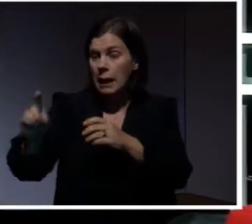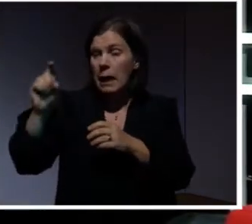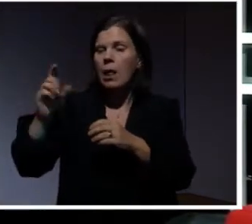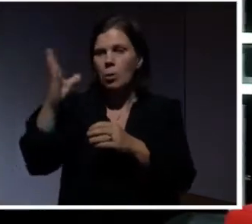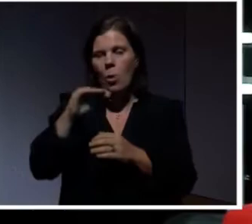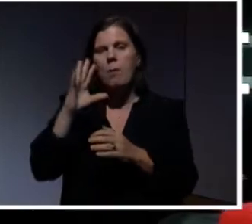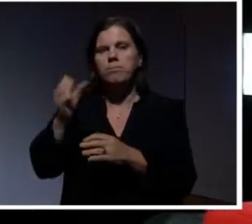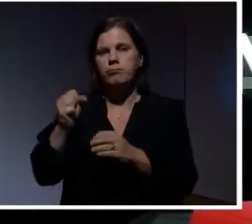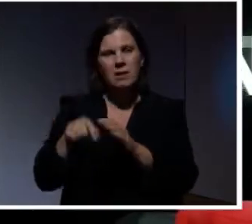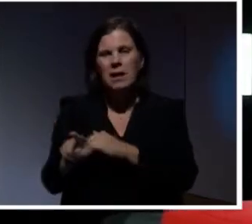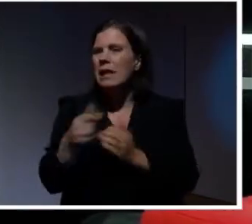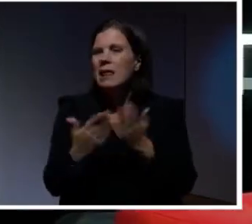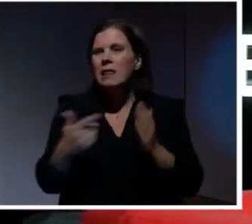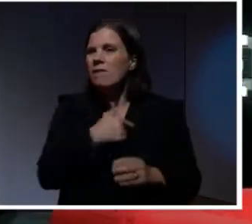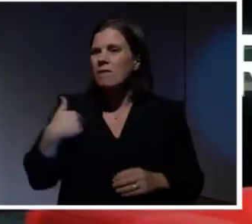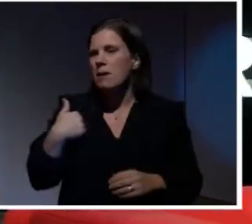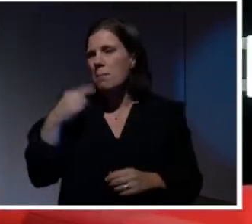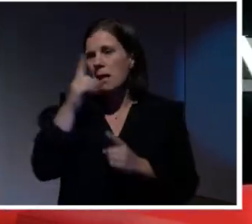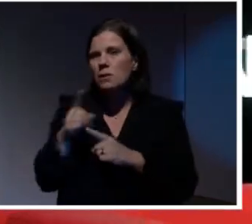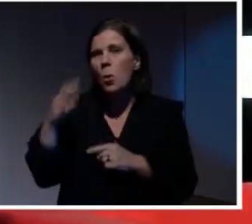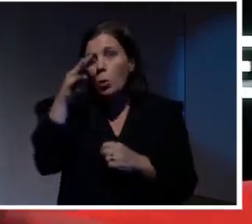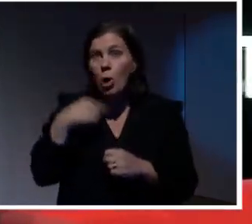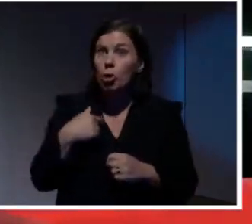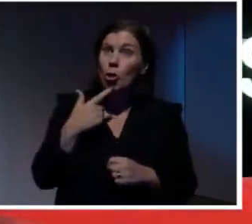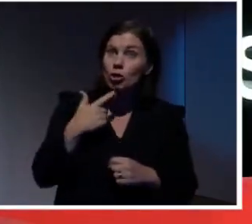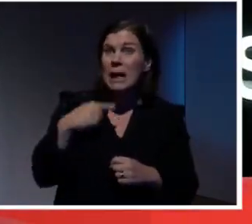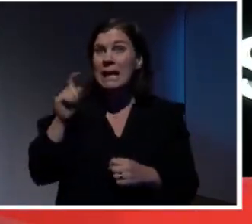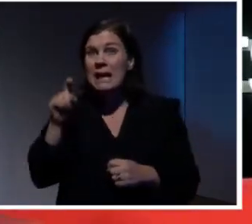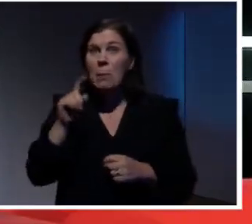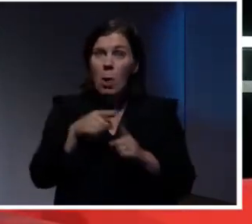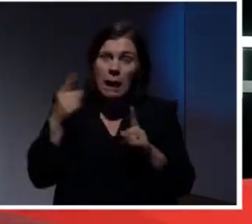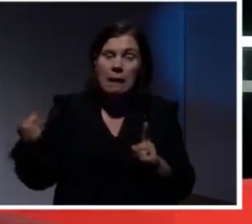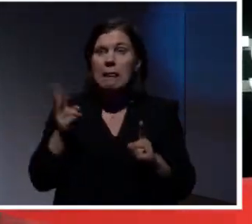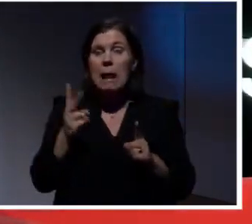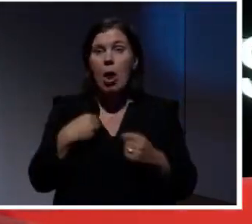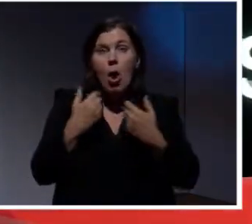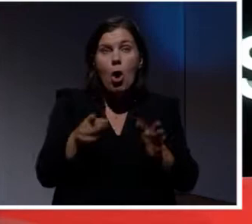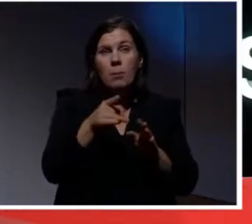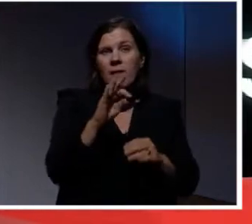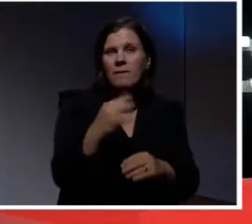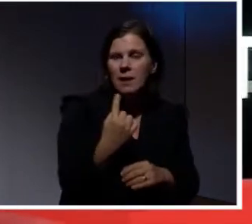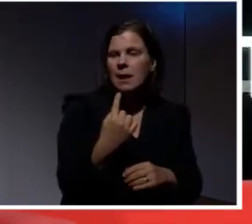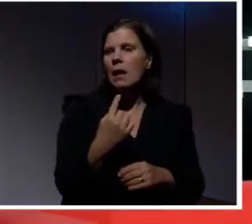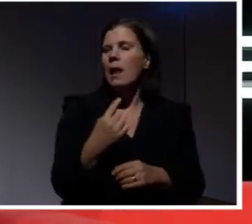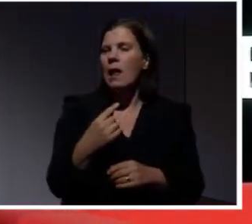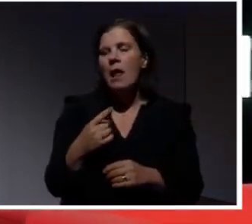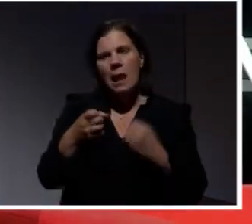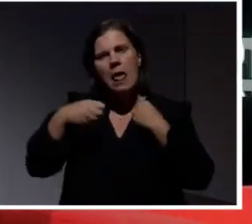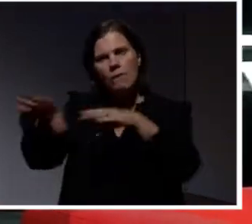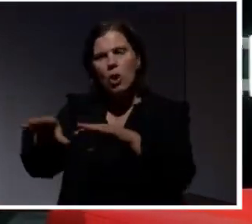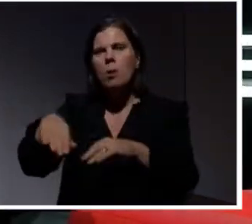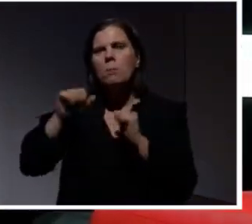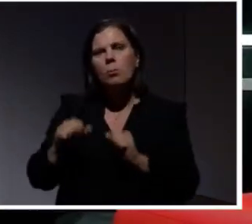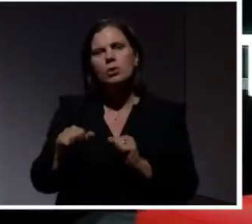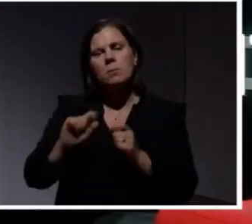sin tur inte till att vi människor ständigt ska gå omkring och undra. Törs jag klicka på den här länken. Törs jag öppna den här filen. Utan att leverantörerna måste bli